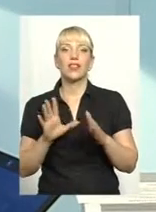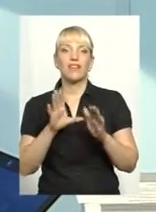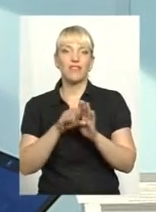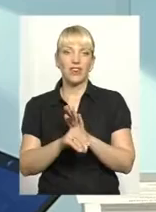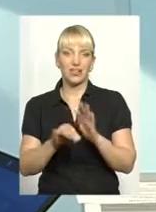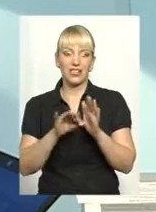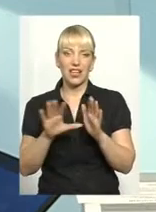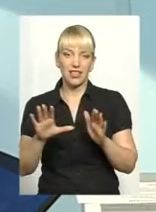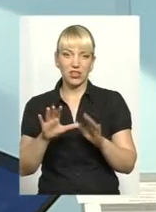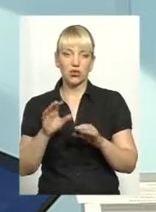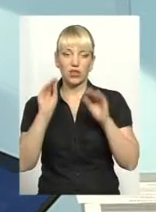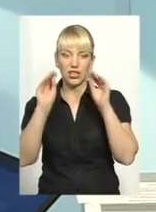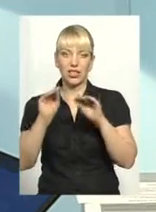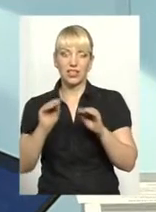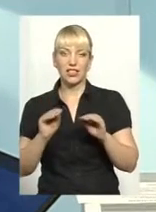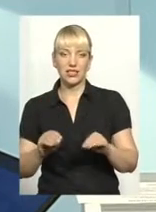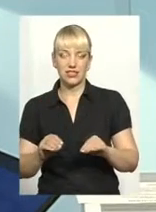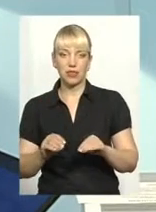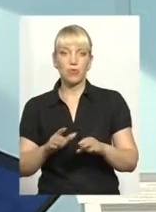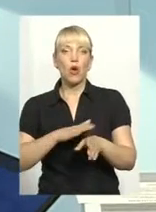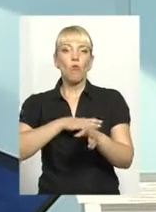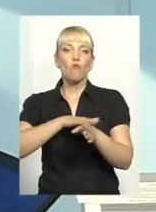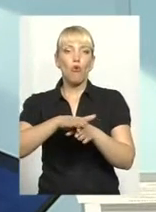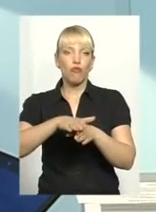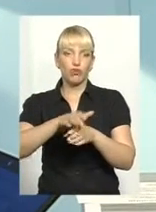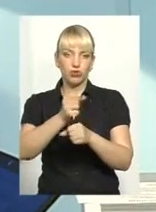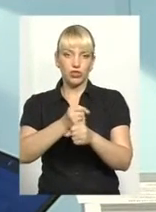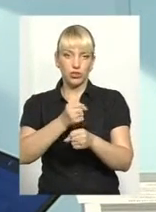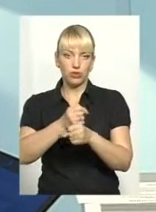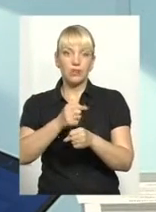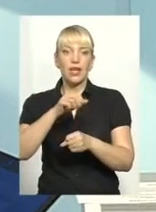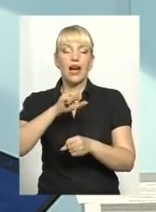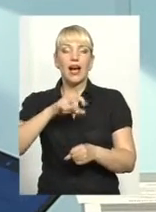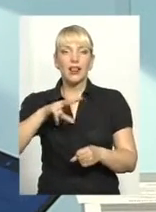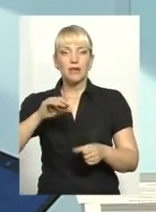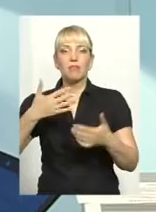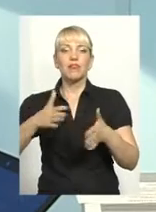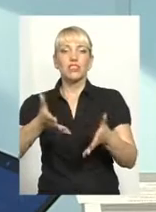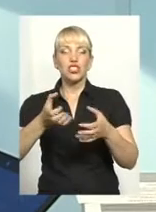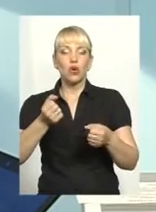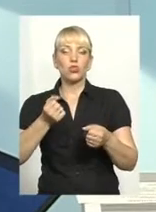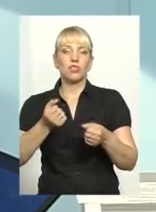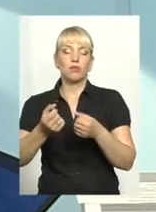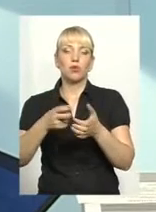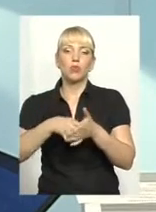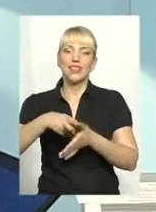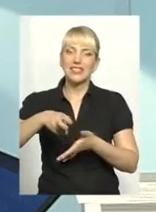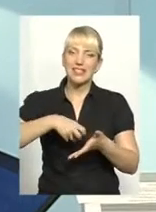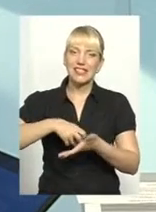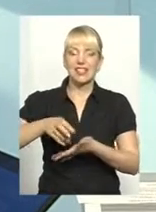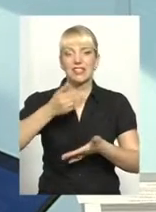електронний реєстр в повну дію. Ми вже отримуємо певні листи, певні